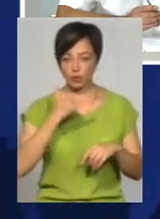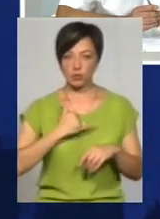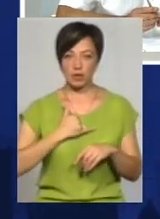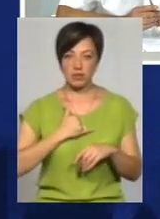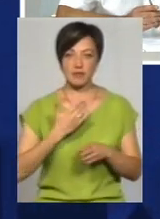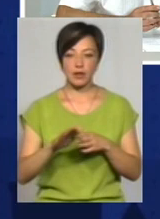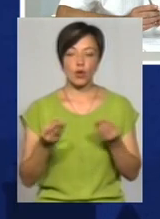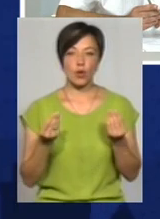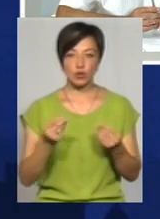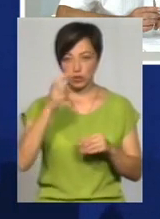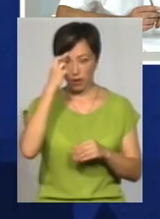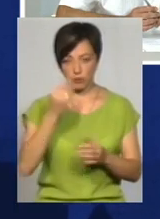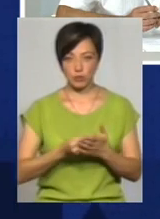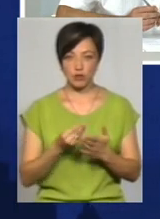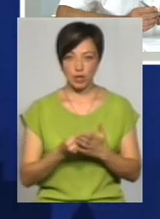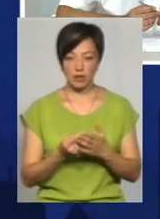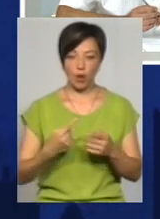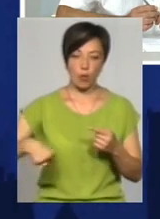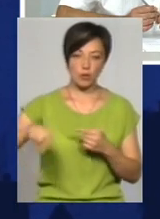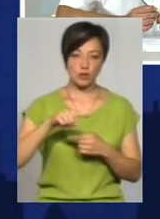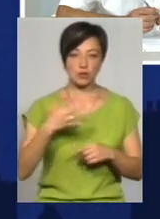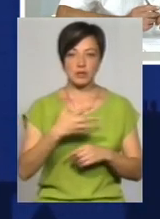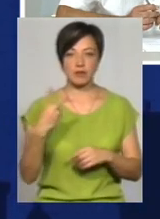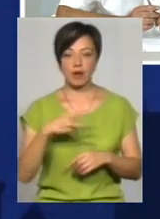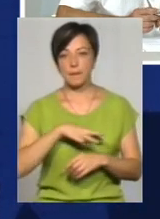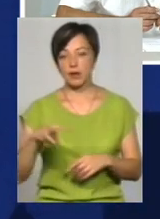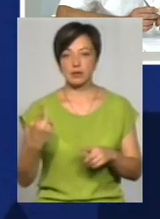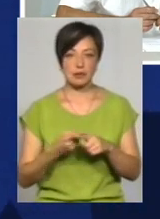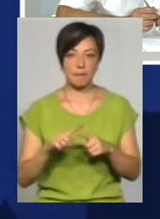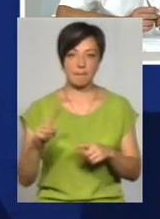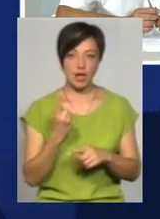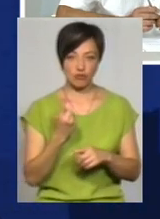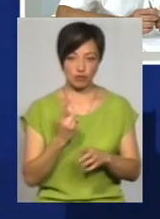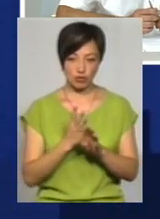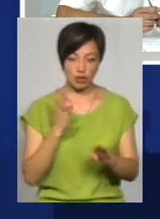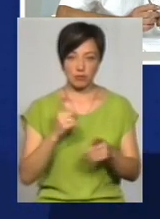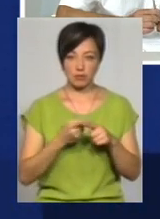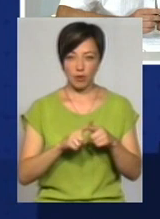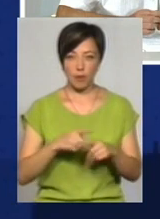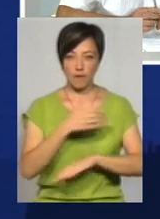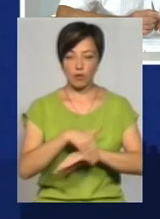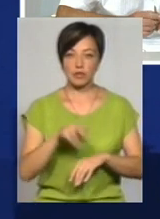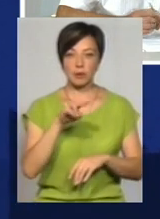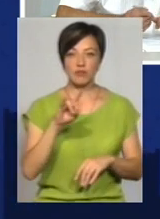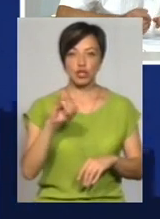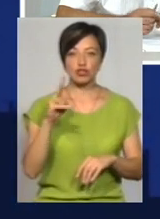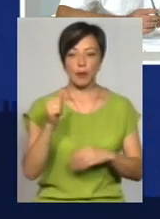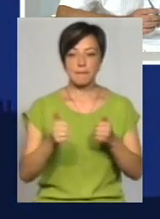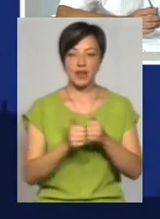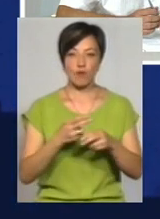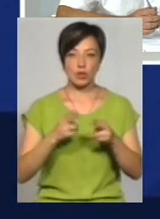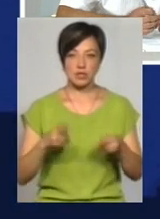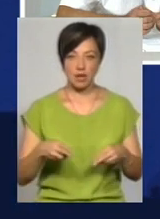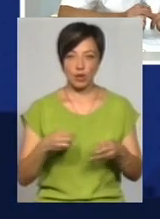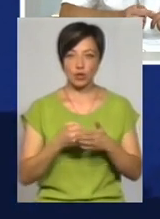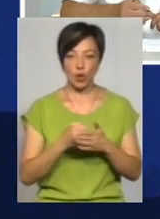кошти з державного бюджетного об'їзної дороги 52 мільйона. Це перша черга. Вона прийде по вулиці Північній, при вокзальній, до вулиці Князів